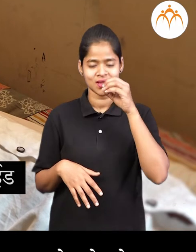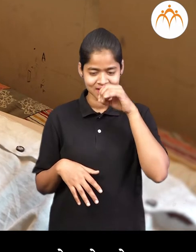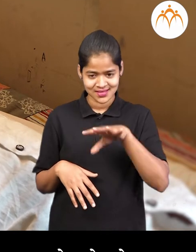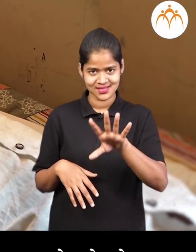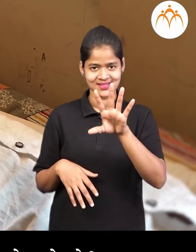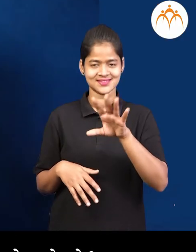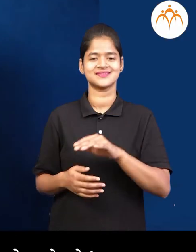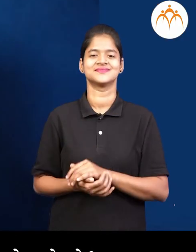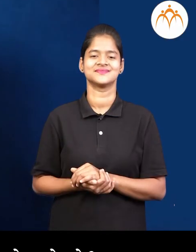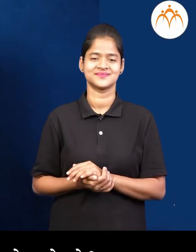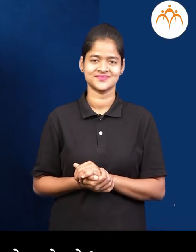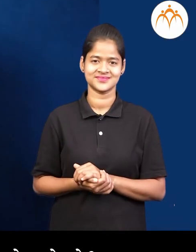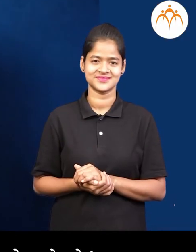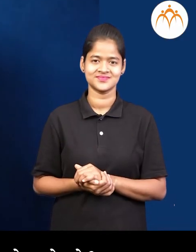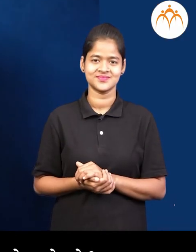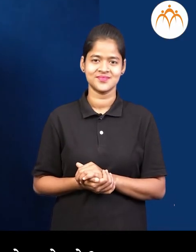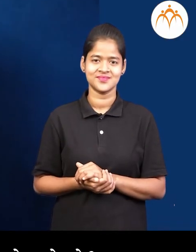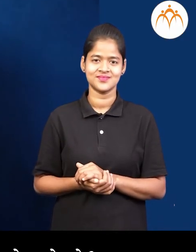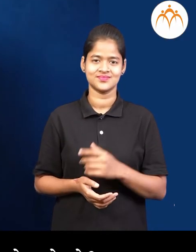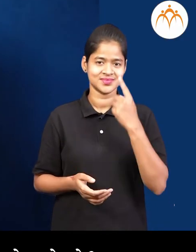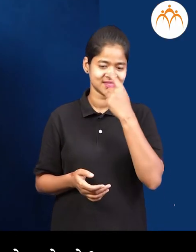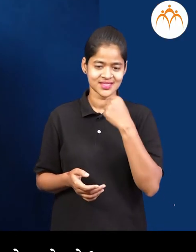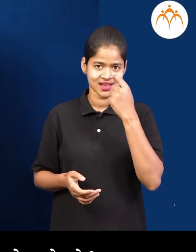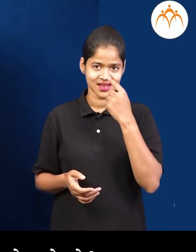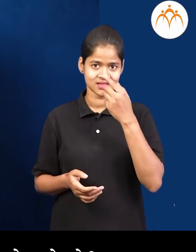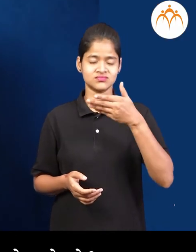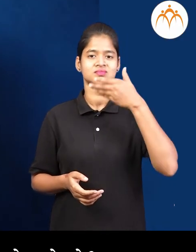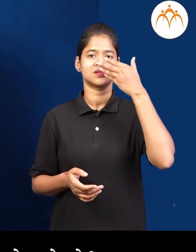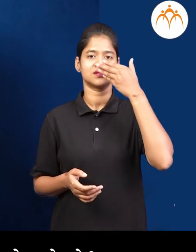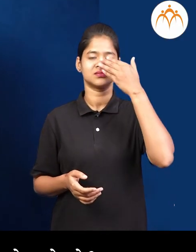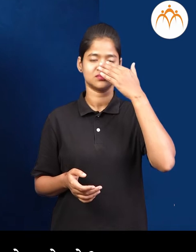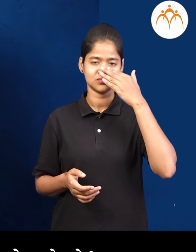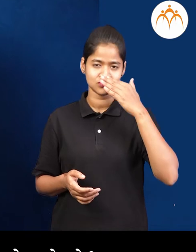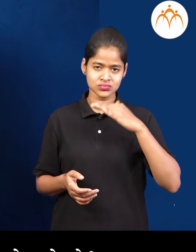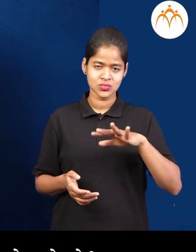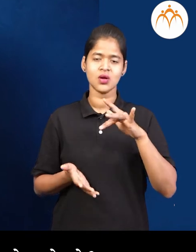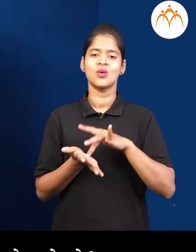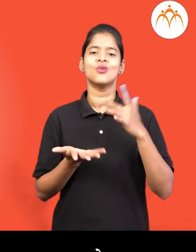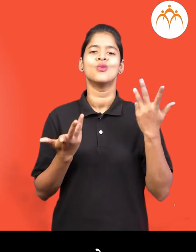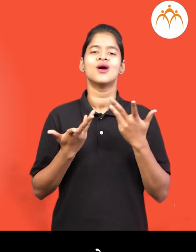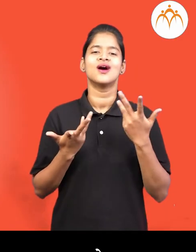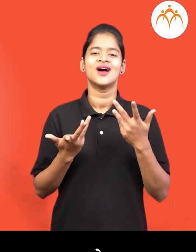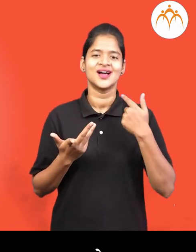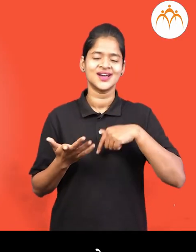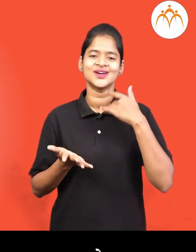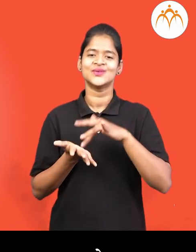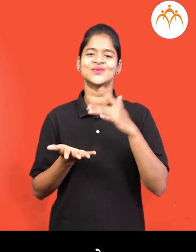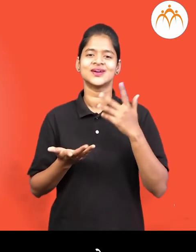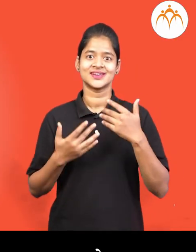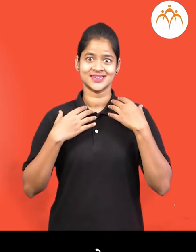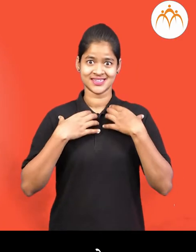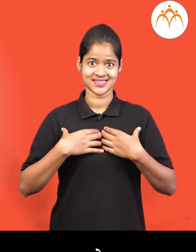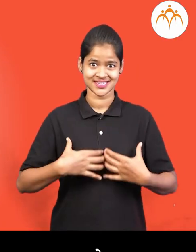आपन नाकातुन हवा घेतो ती कुठे जाते बर अपला शरीराद